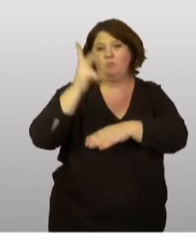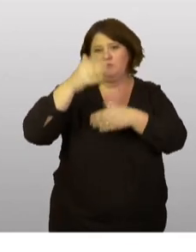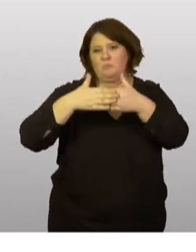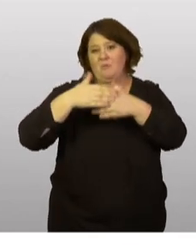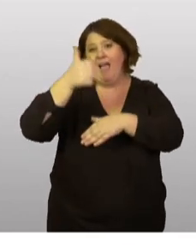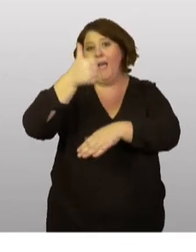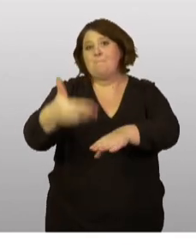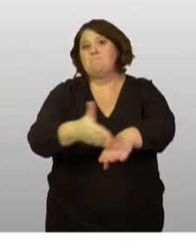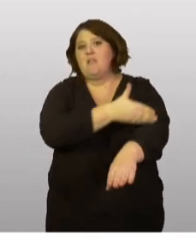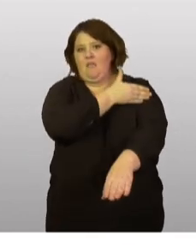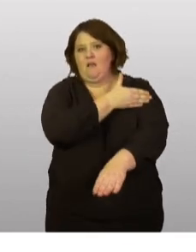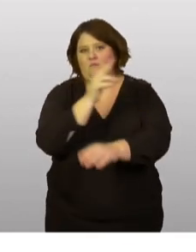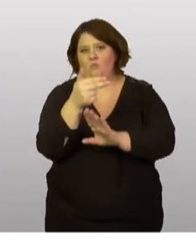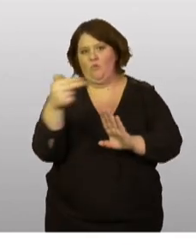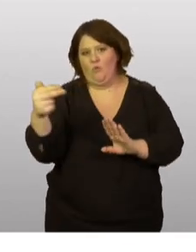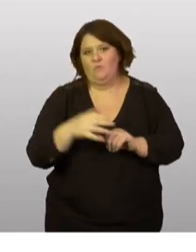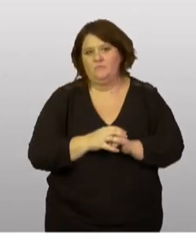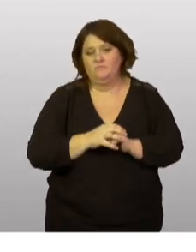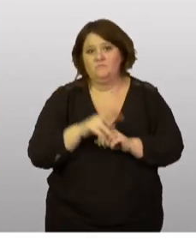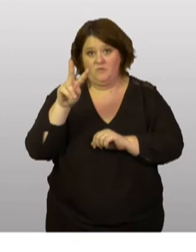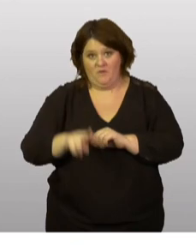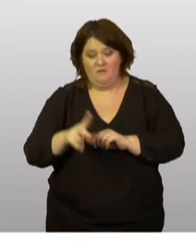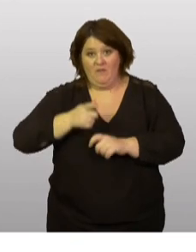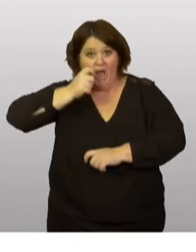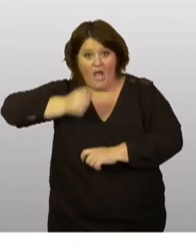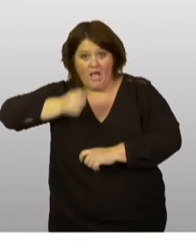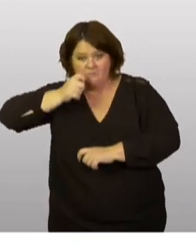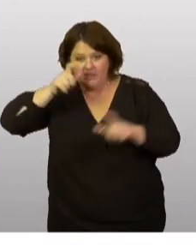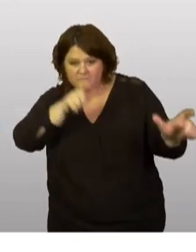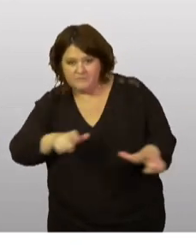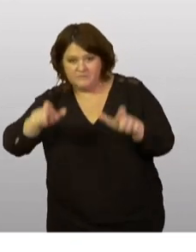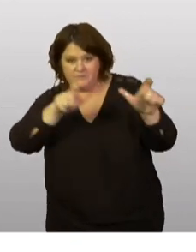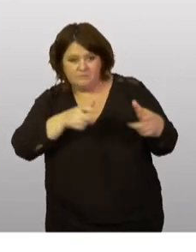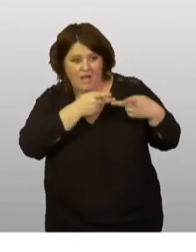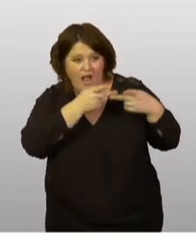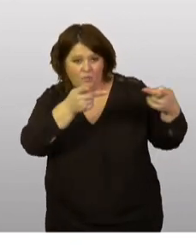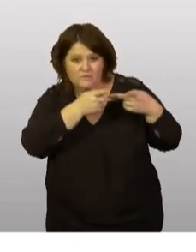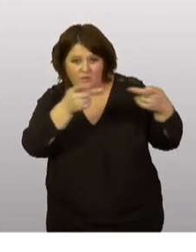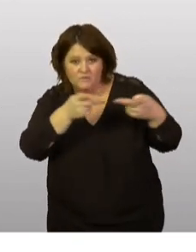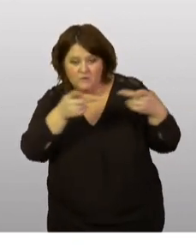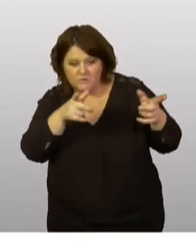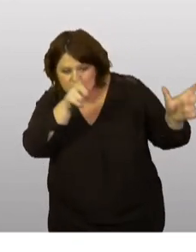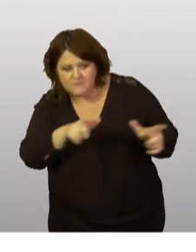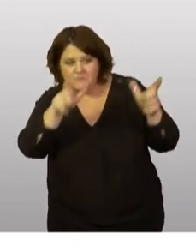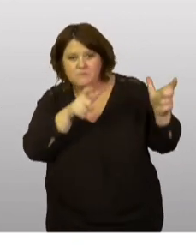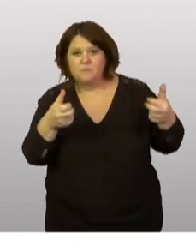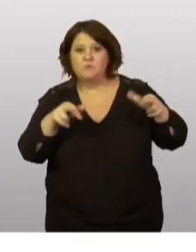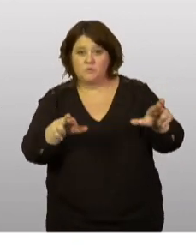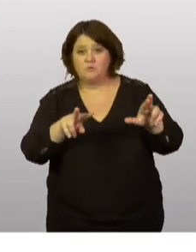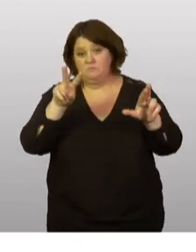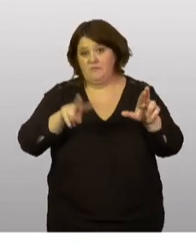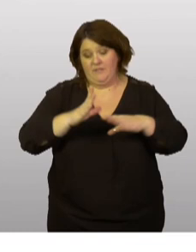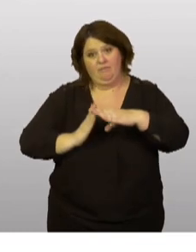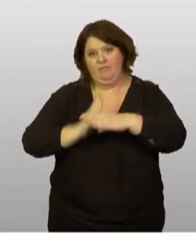milliard d'euros. Nos experts sont en train de vérifier les annonces faites, mais nous y sommes.